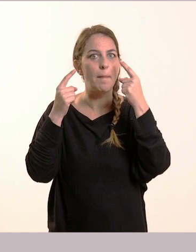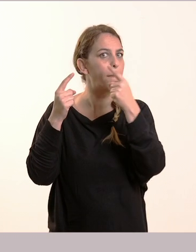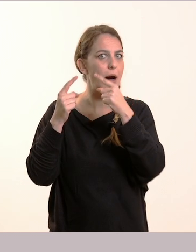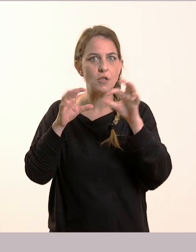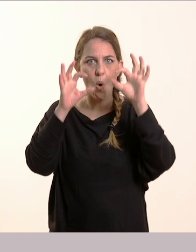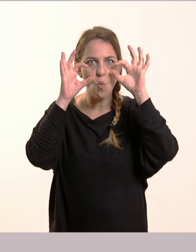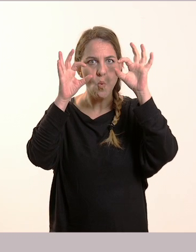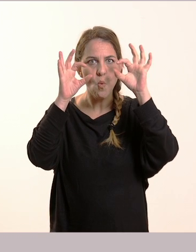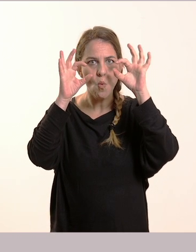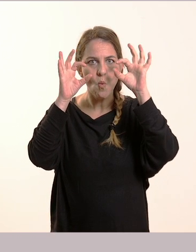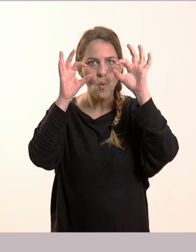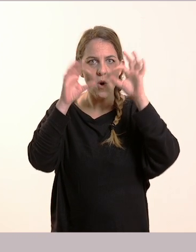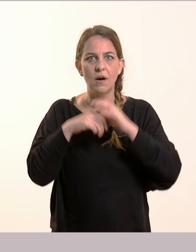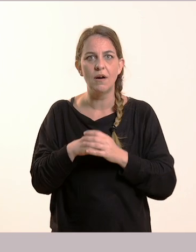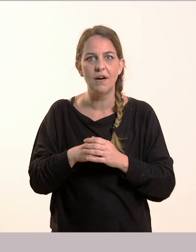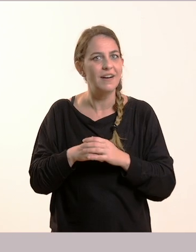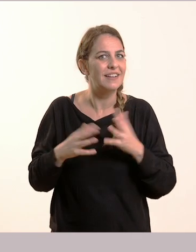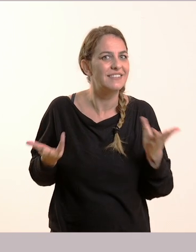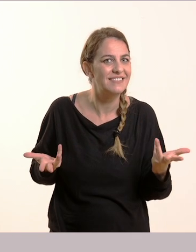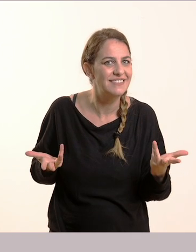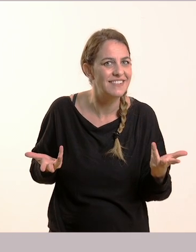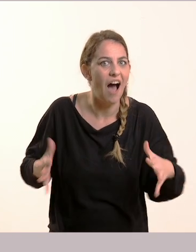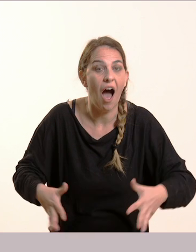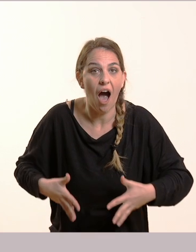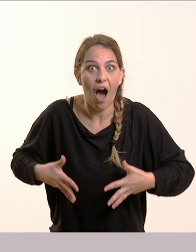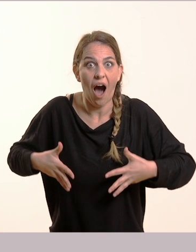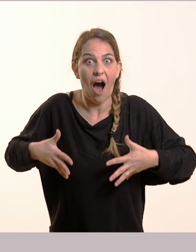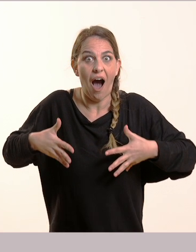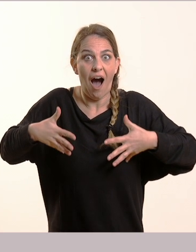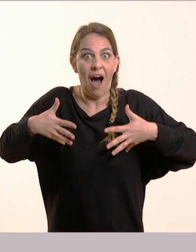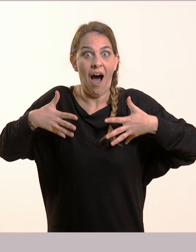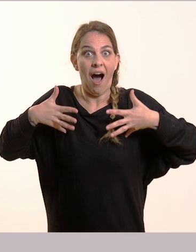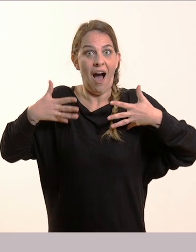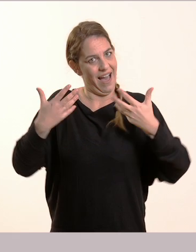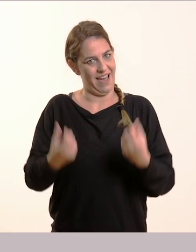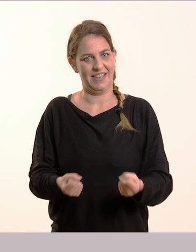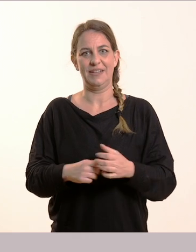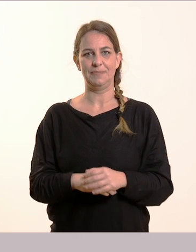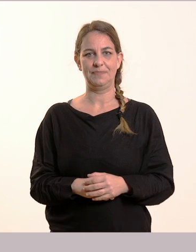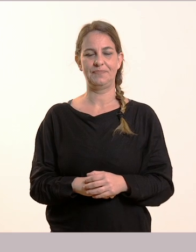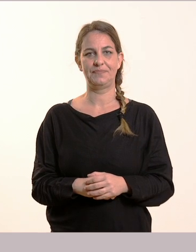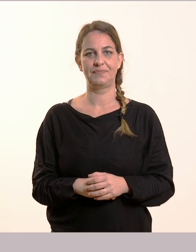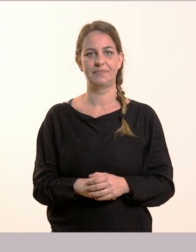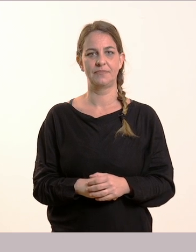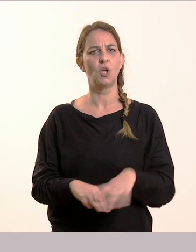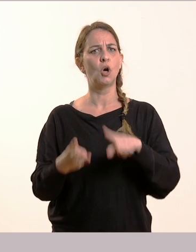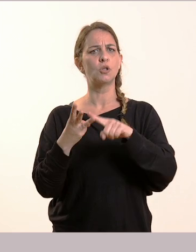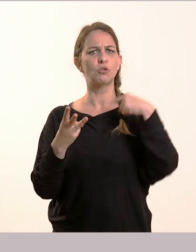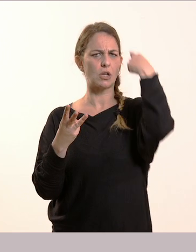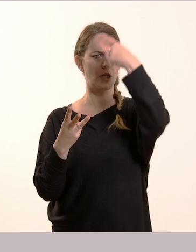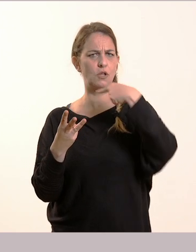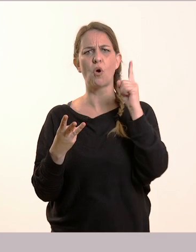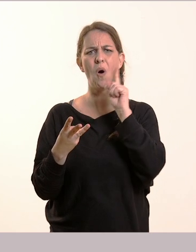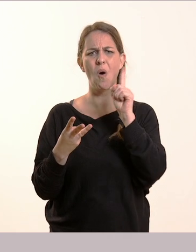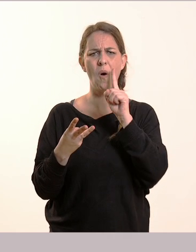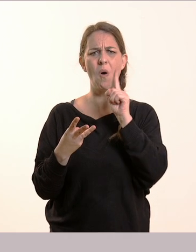έναν ενθουσιασμό. Μπράβο! Πάρα πολύ ωραία! Το άλλο, το κοριτσάκι,